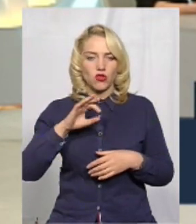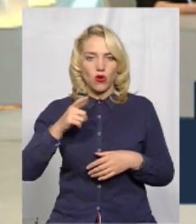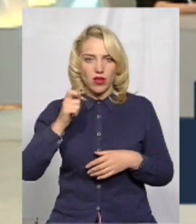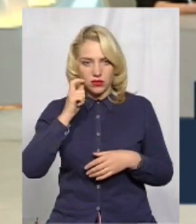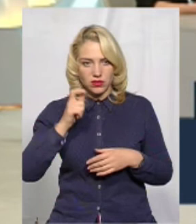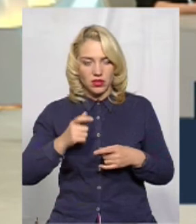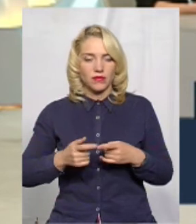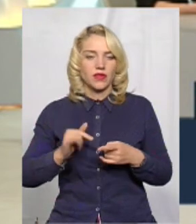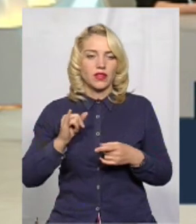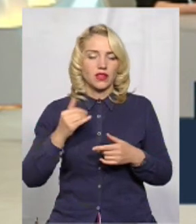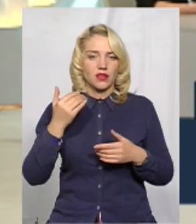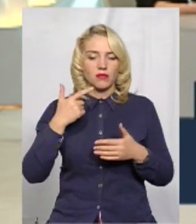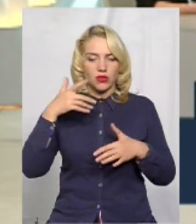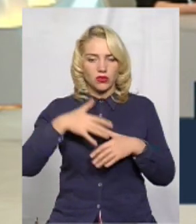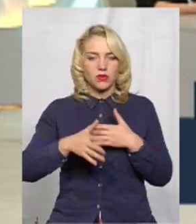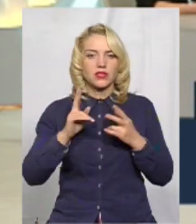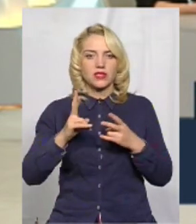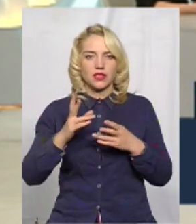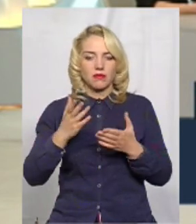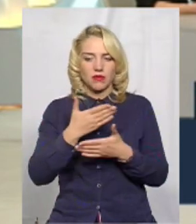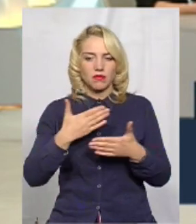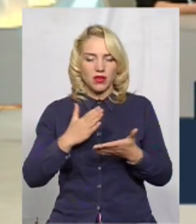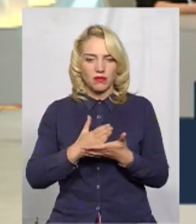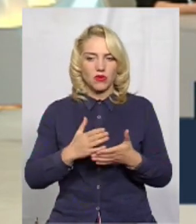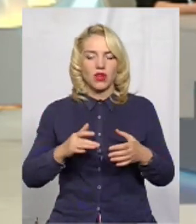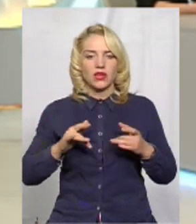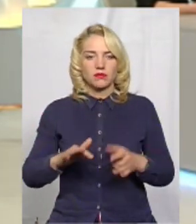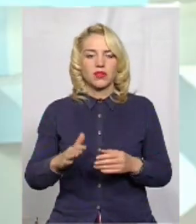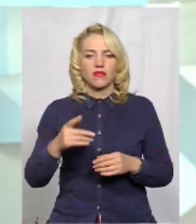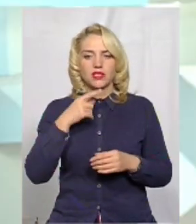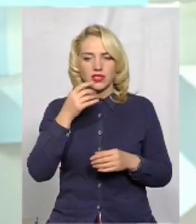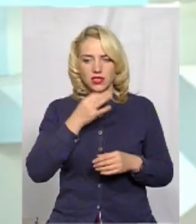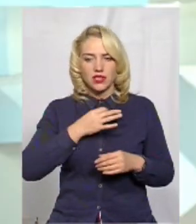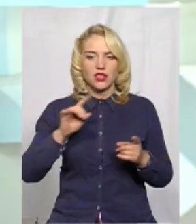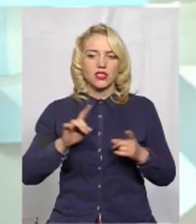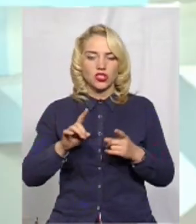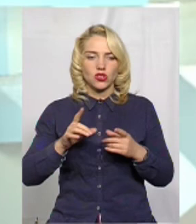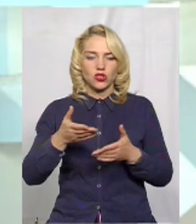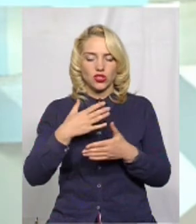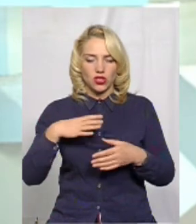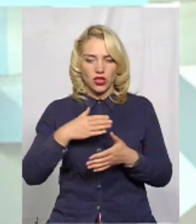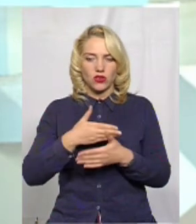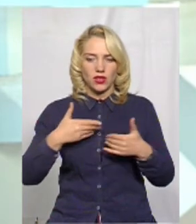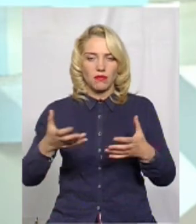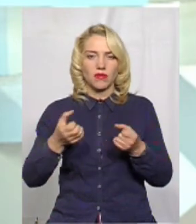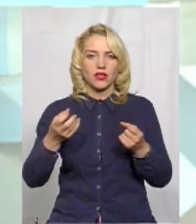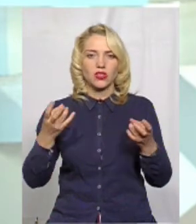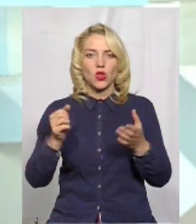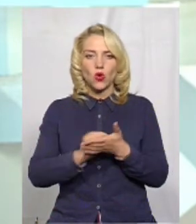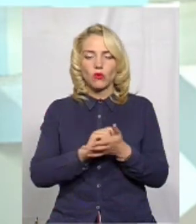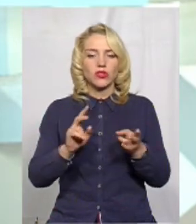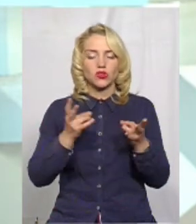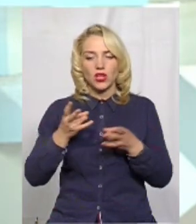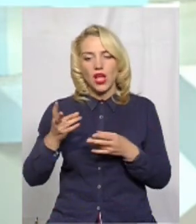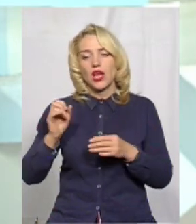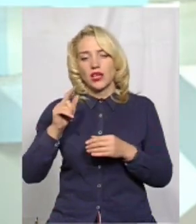розуміють, з ким ми маємо справу, сказали, що вони нас чекають, беруть документи, всі, що необхідні, а ті